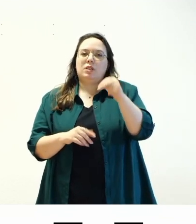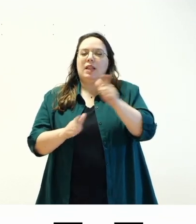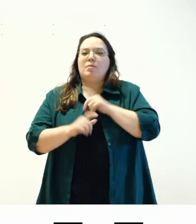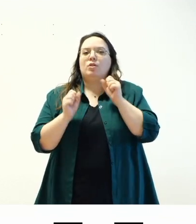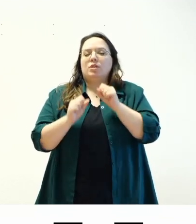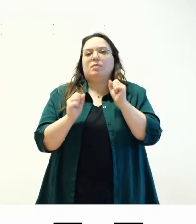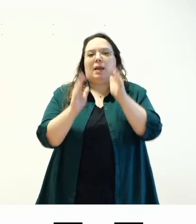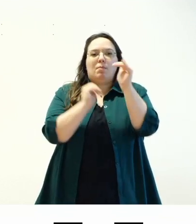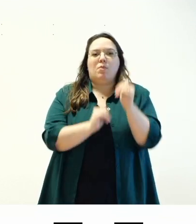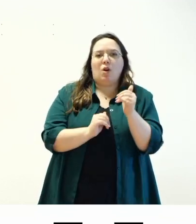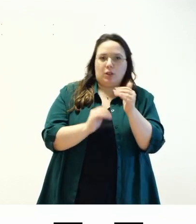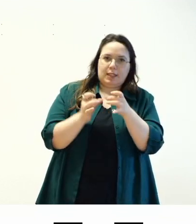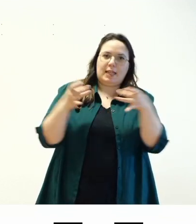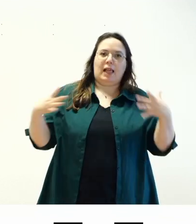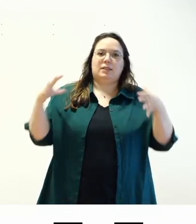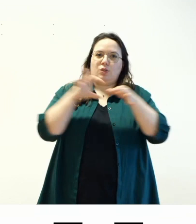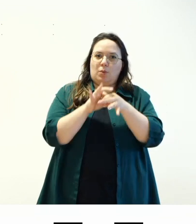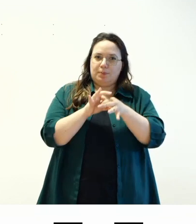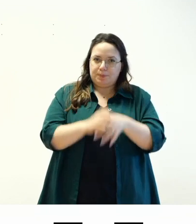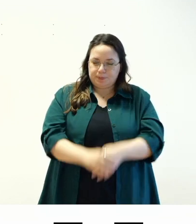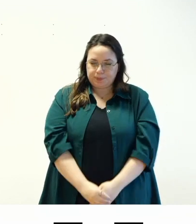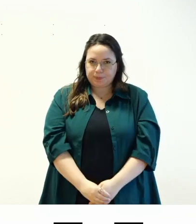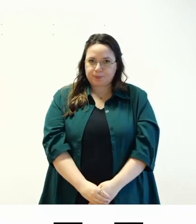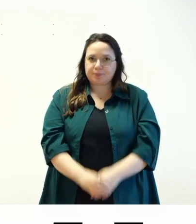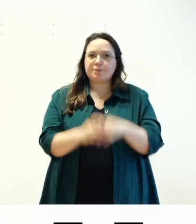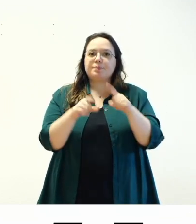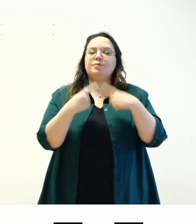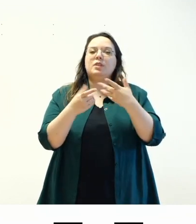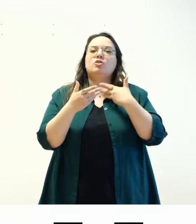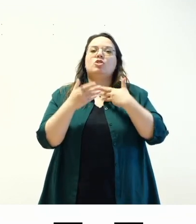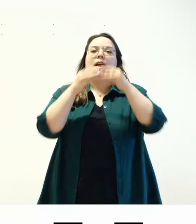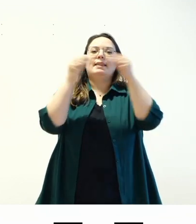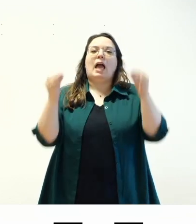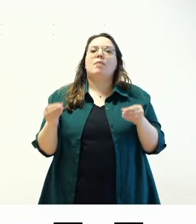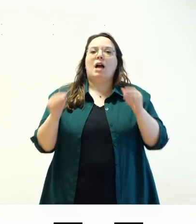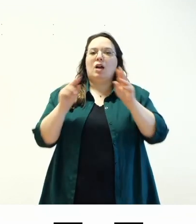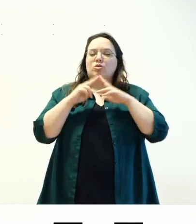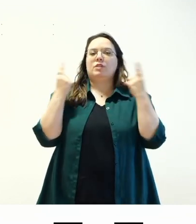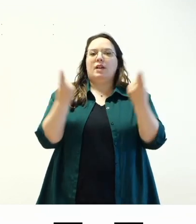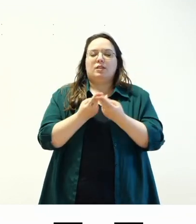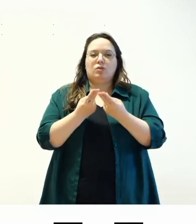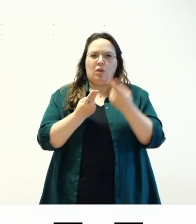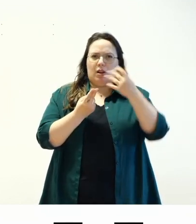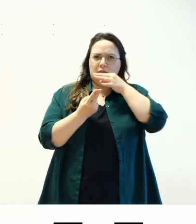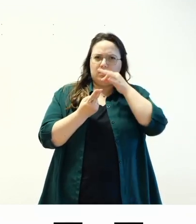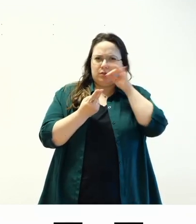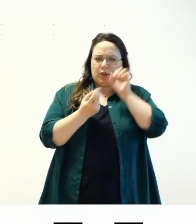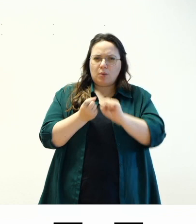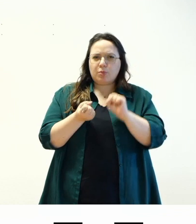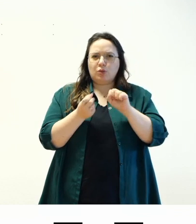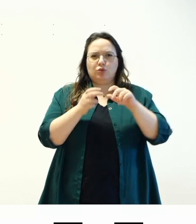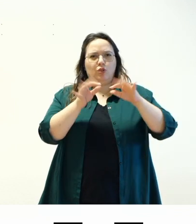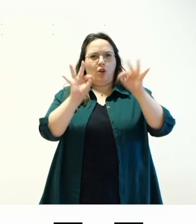nei temi classici esistono poi i temi universali che sono temi che possono essere configurati completamente o